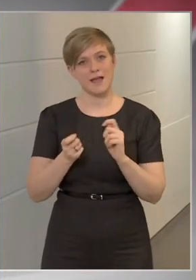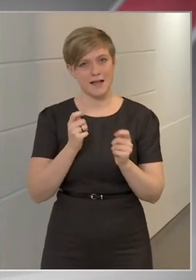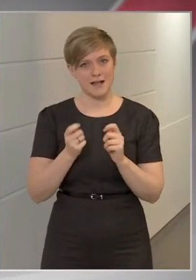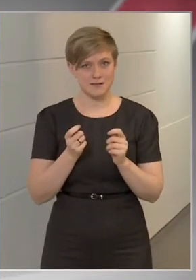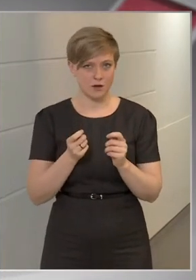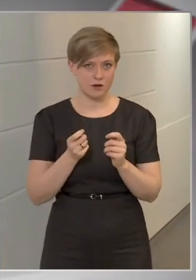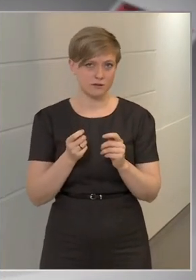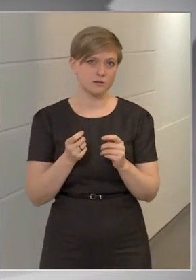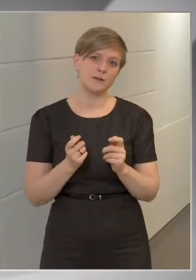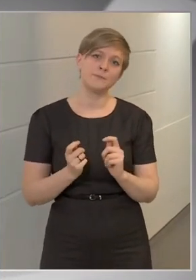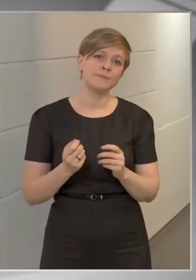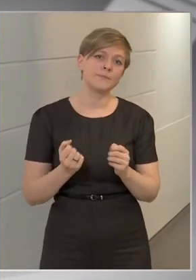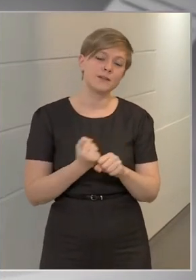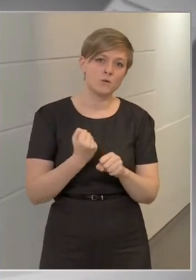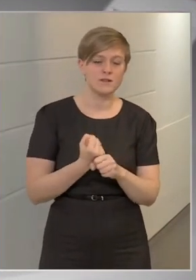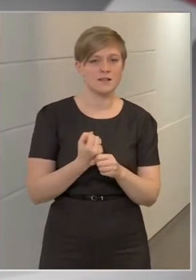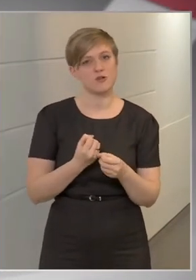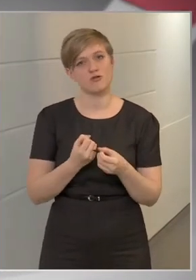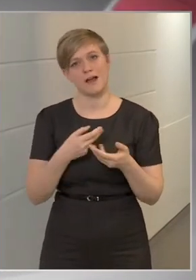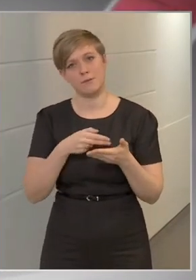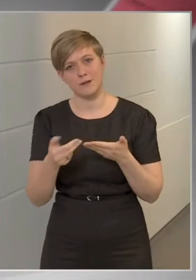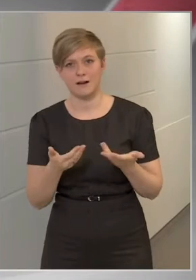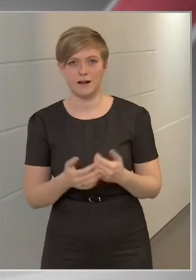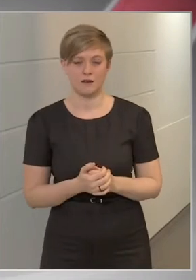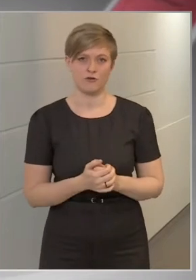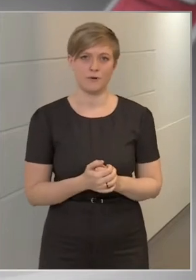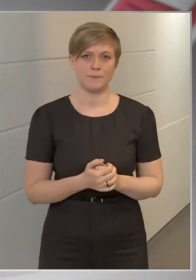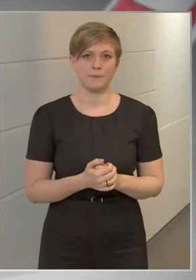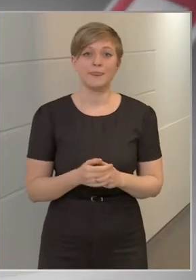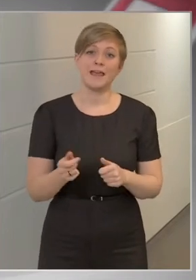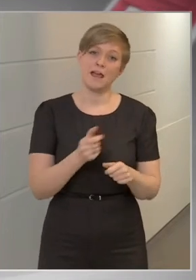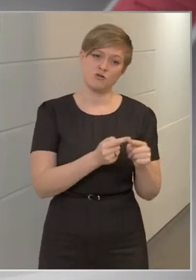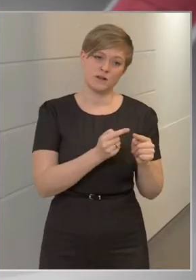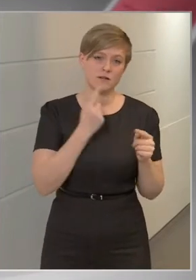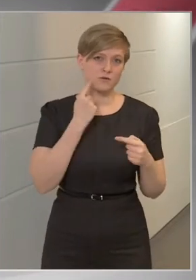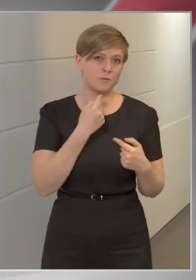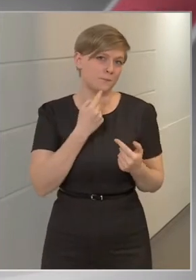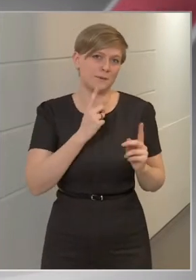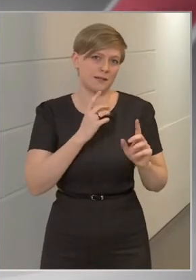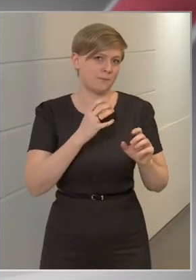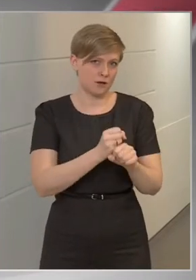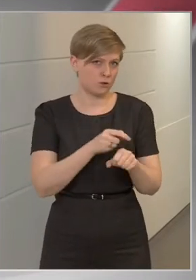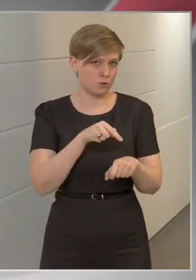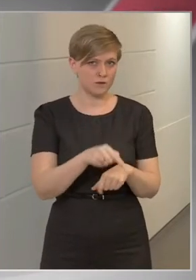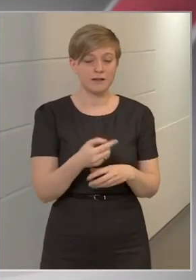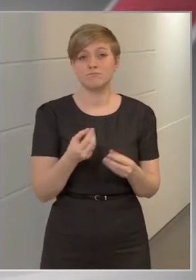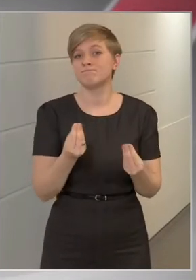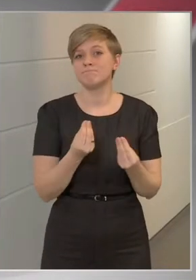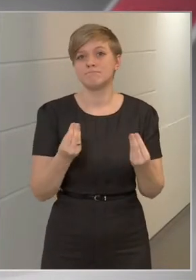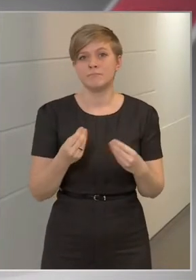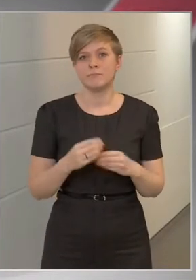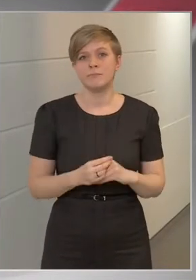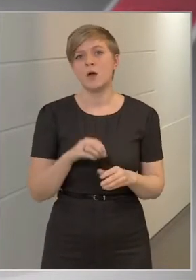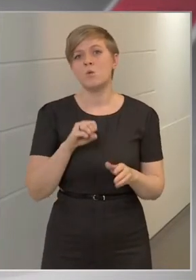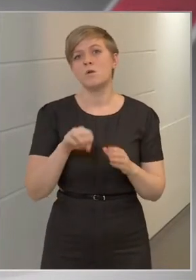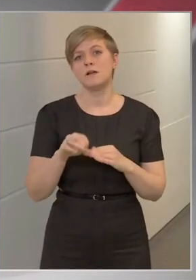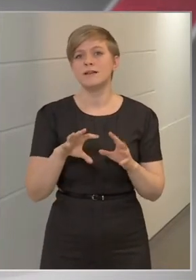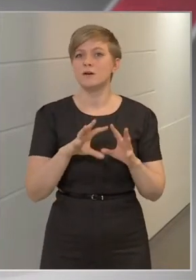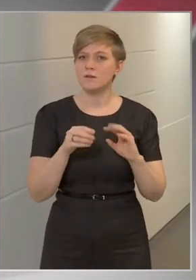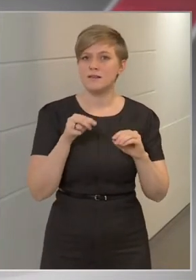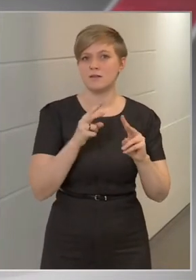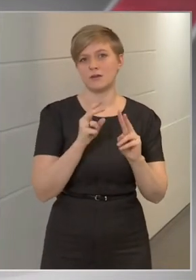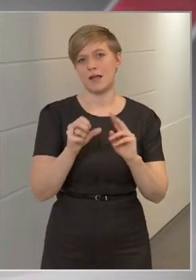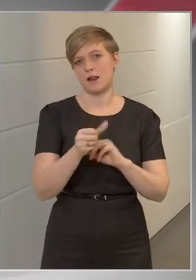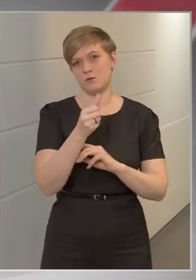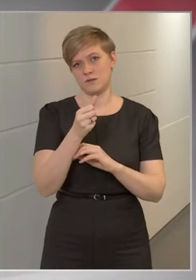és elbírálása? A kérdés első felét illeti arra azt mondom, hogy nem tartunk még itt, éppen azért, mert a hulladékkoncessziót